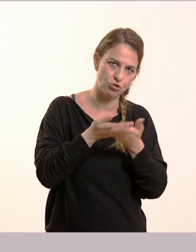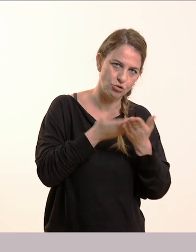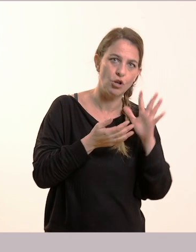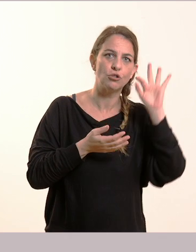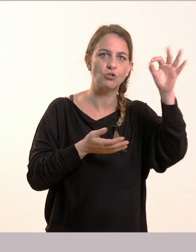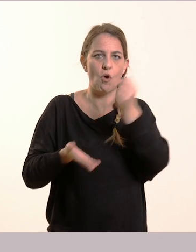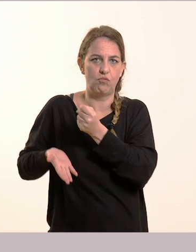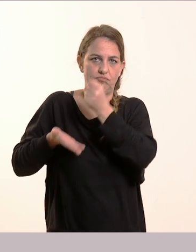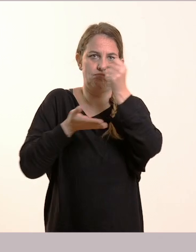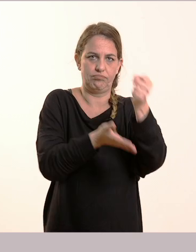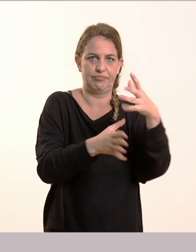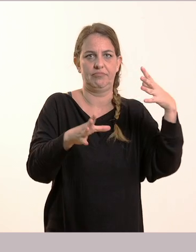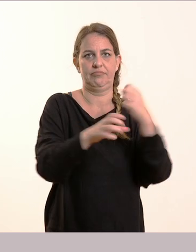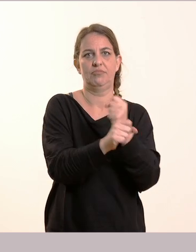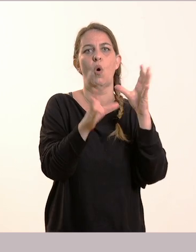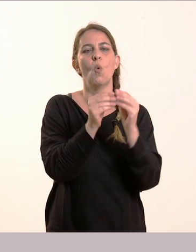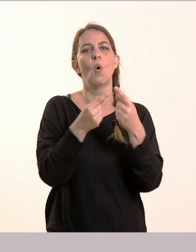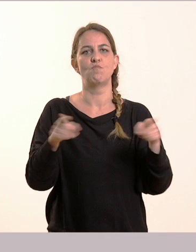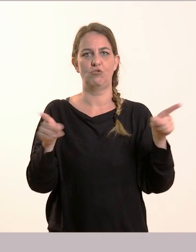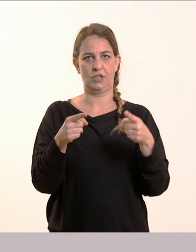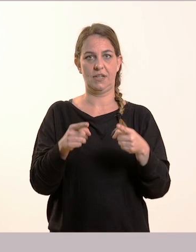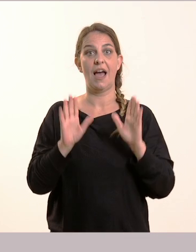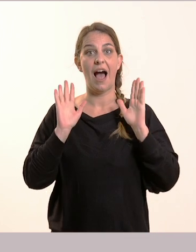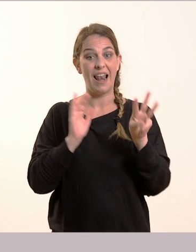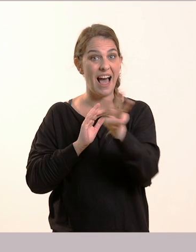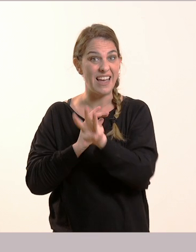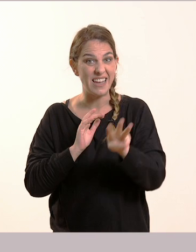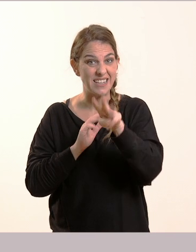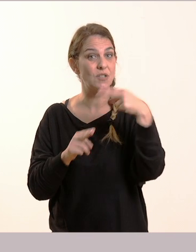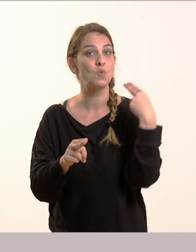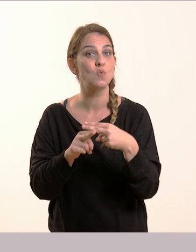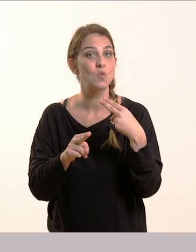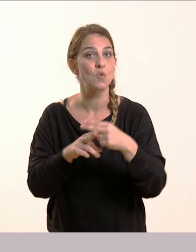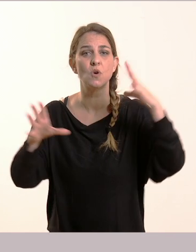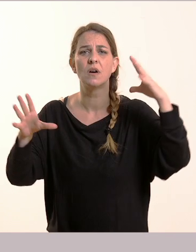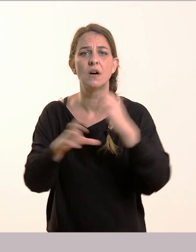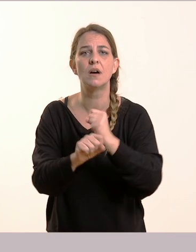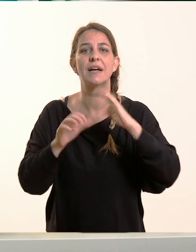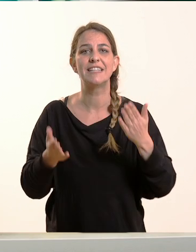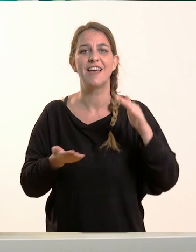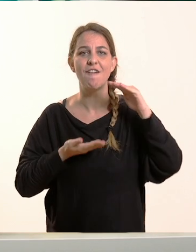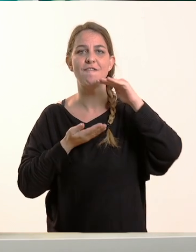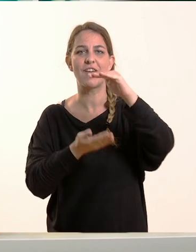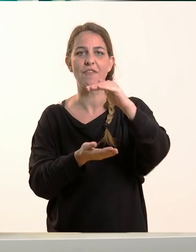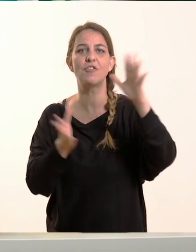ήταν ότι όλοι μαζί κέρδισαν το βραβείο της φιλίας.